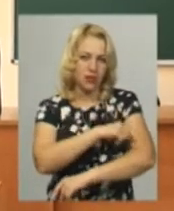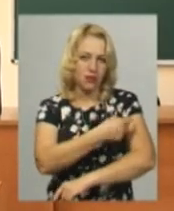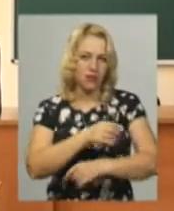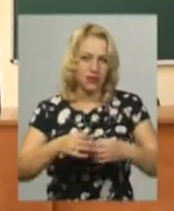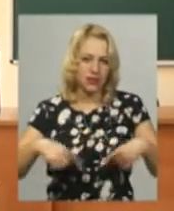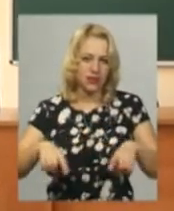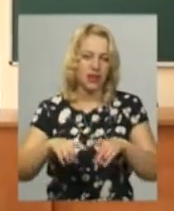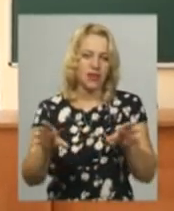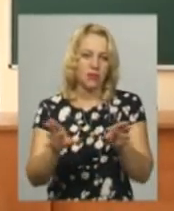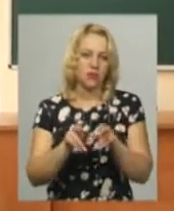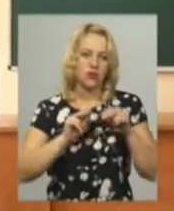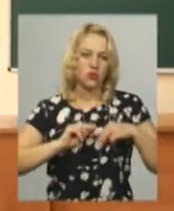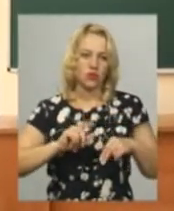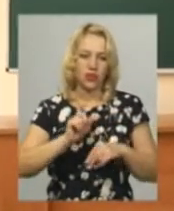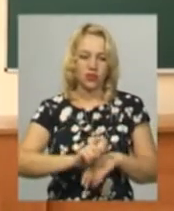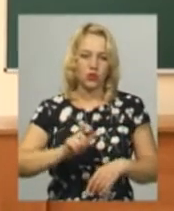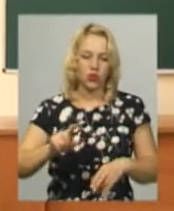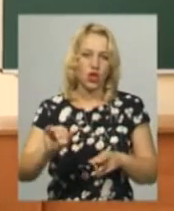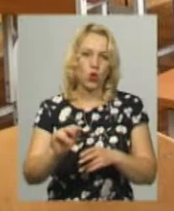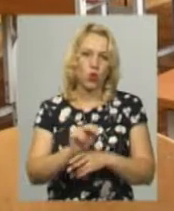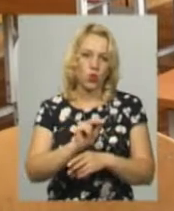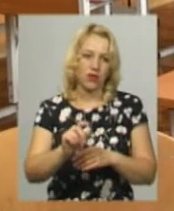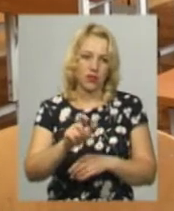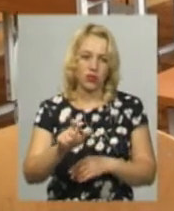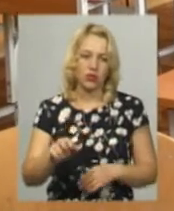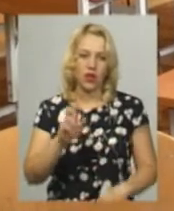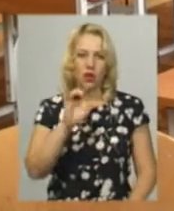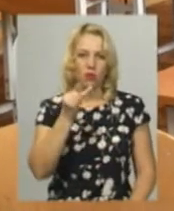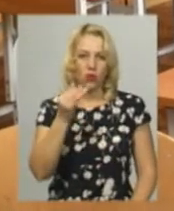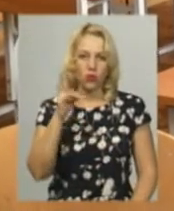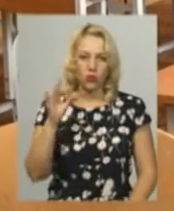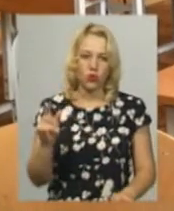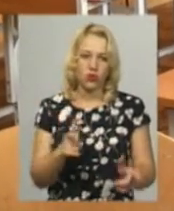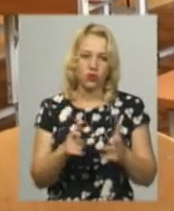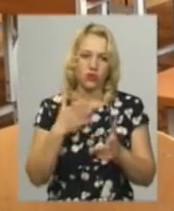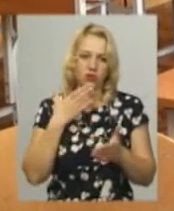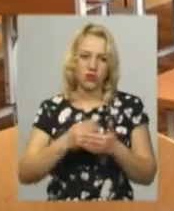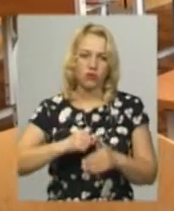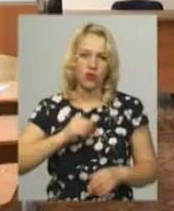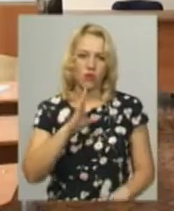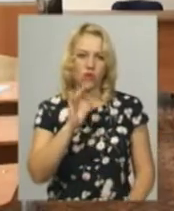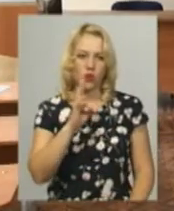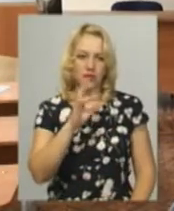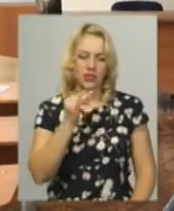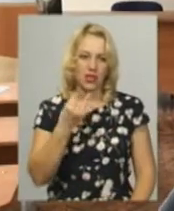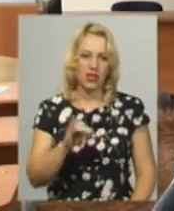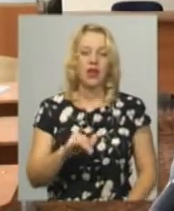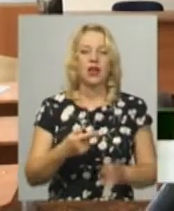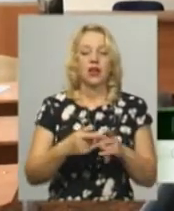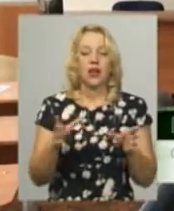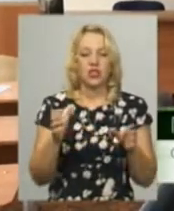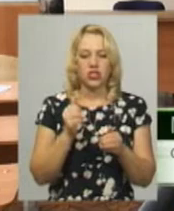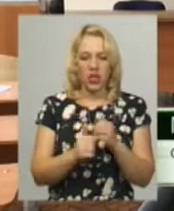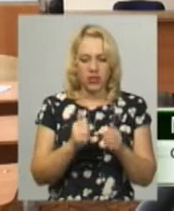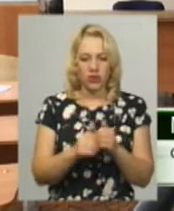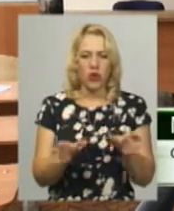з людьми, також їх лікувати. Михайло Бойко готувався разом із своїм другом Максимом Вознем. Ми часто готувалися